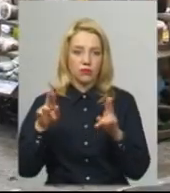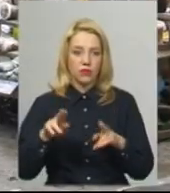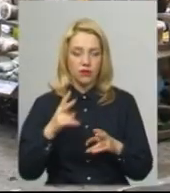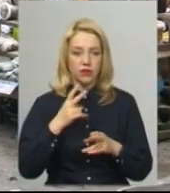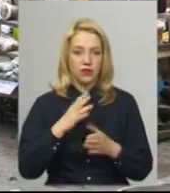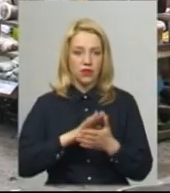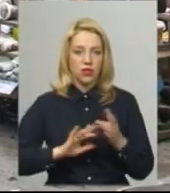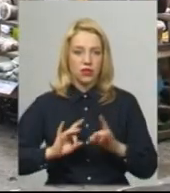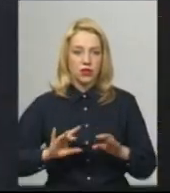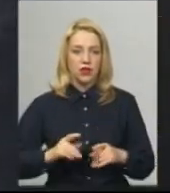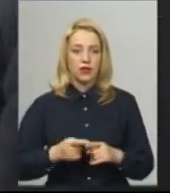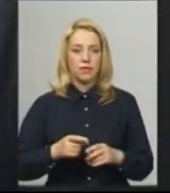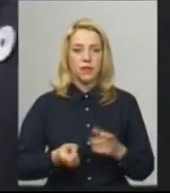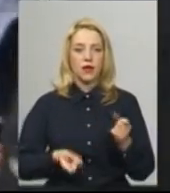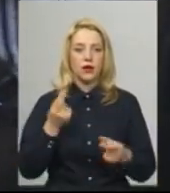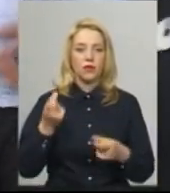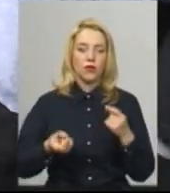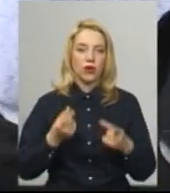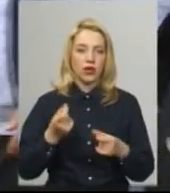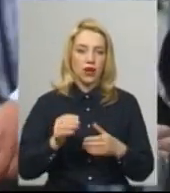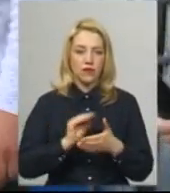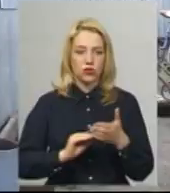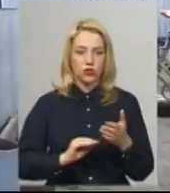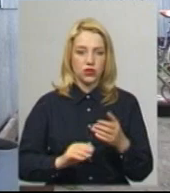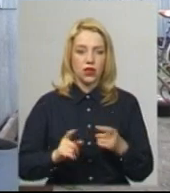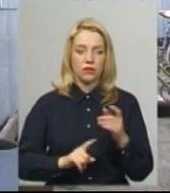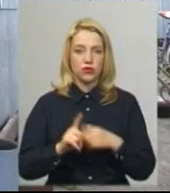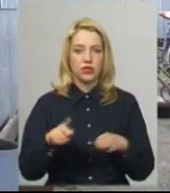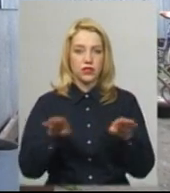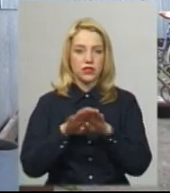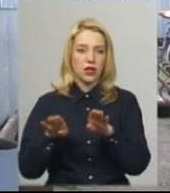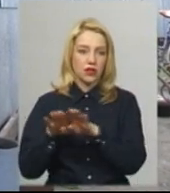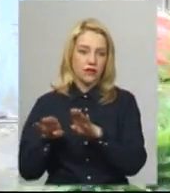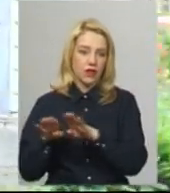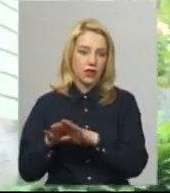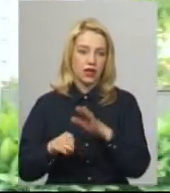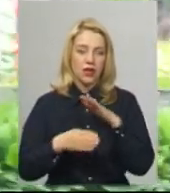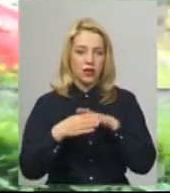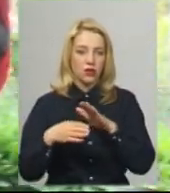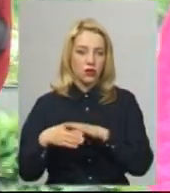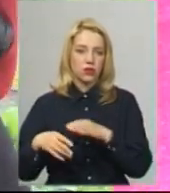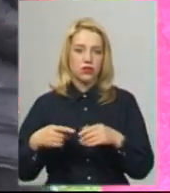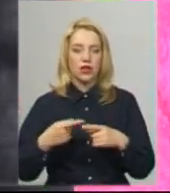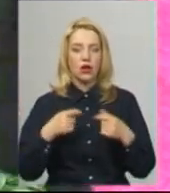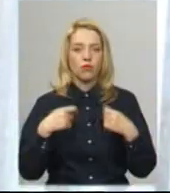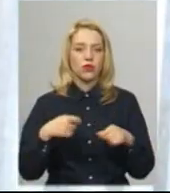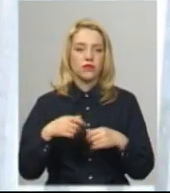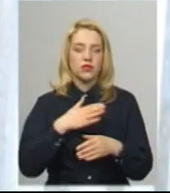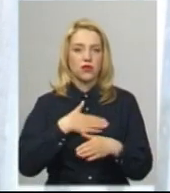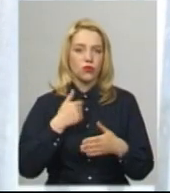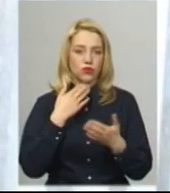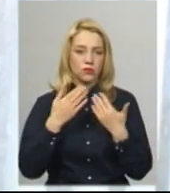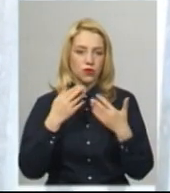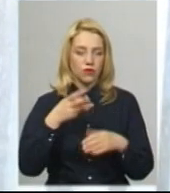З появою журналістів на рибному ринку у Летичеві почали закривати торгові павільйони. Продавці спілкуватися на камеру, відмовляються.